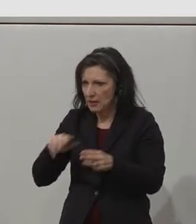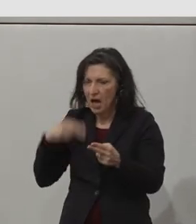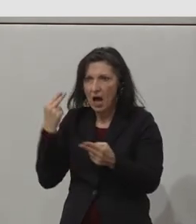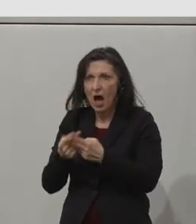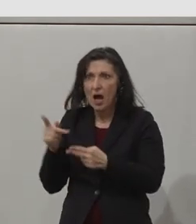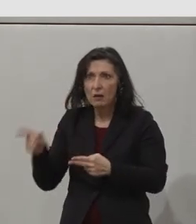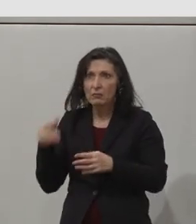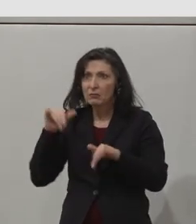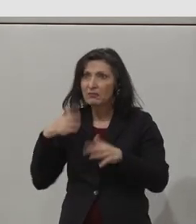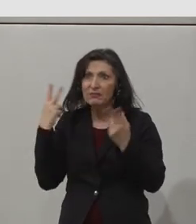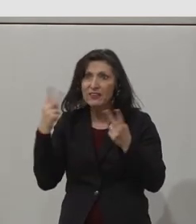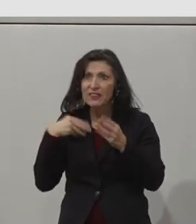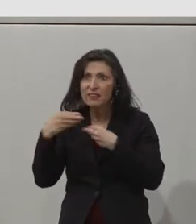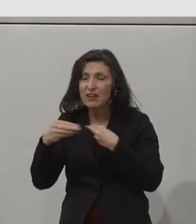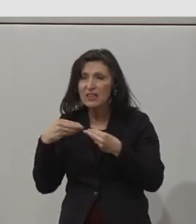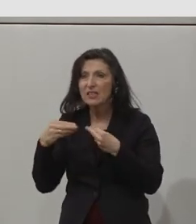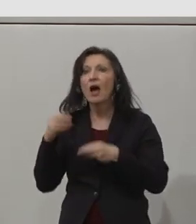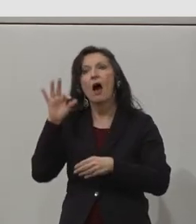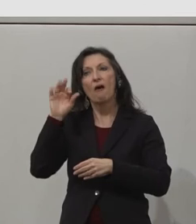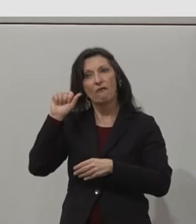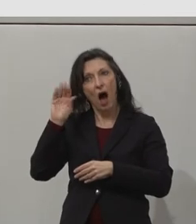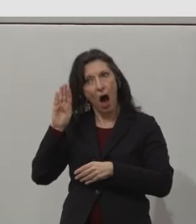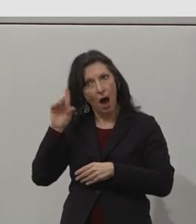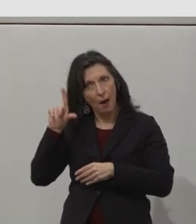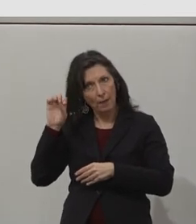who wants to participate in testing